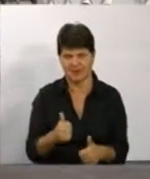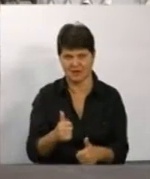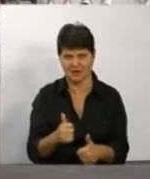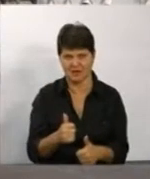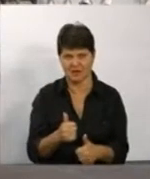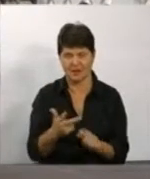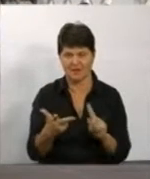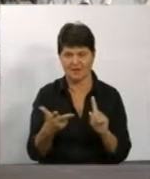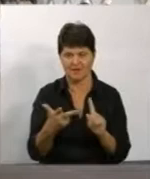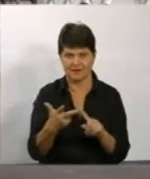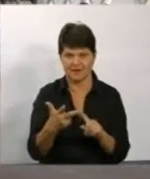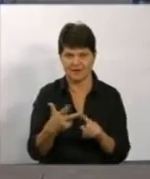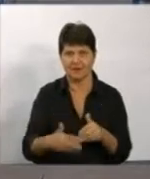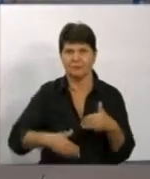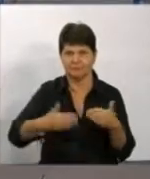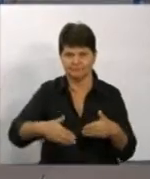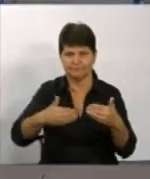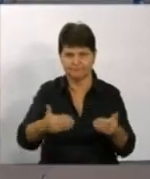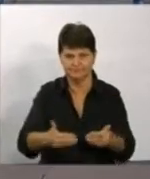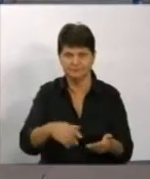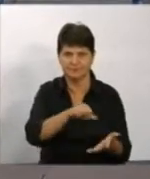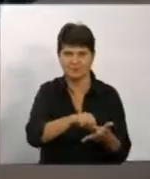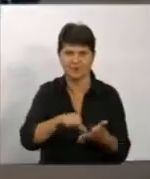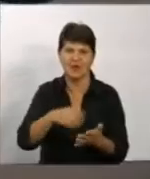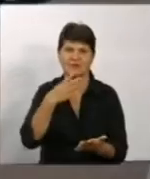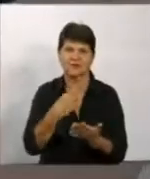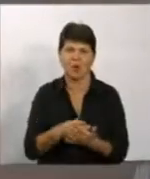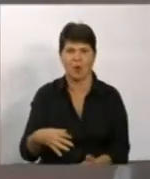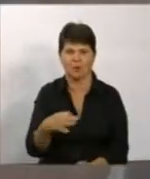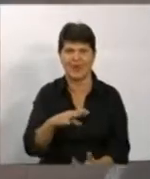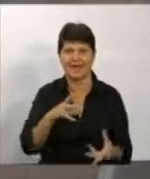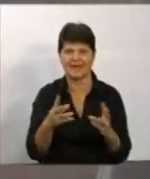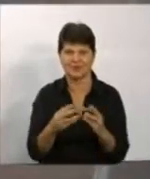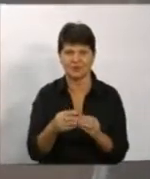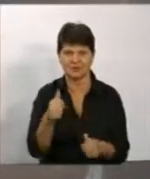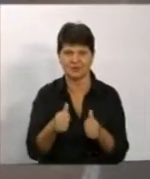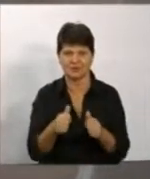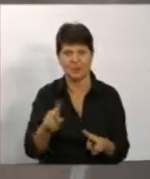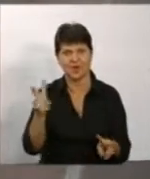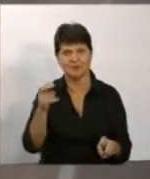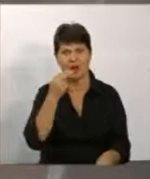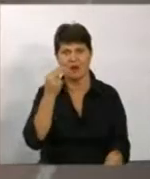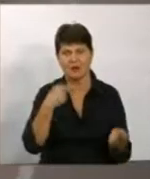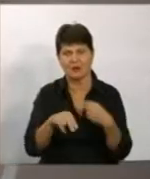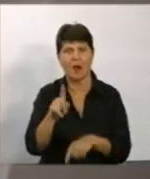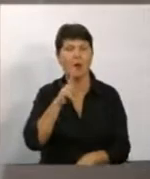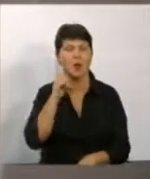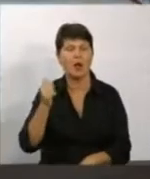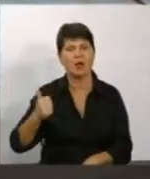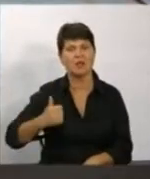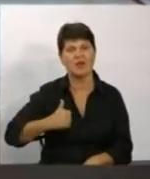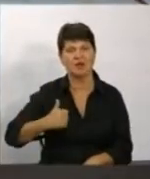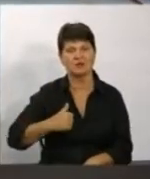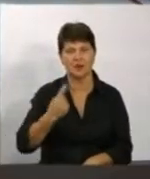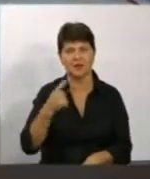втретій поспіль, третій рік підряд, представляють свої області. За результатами змагань у номінації «Кращий молодий начальник караулу»